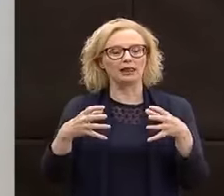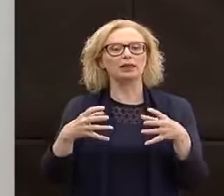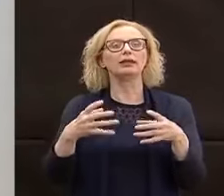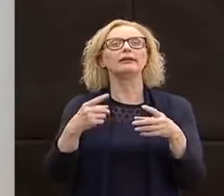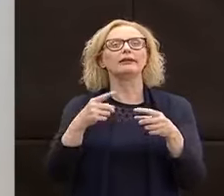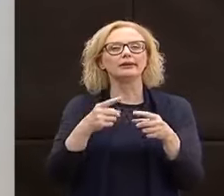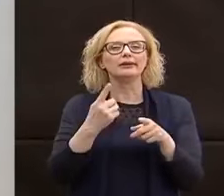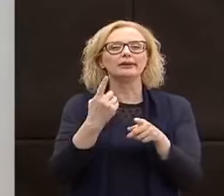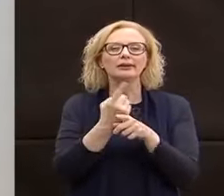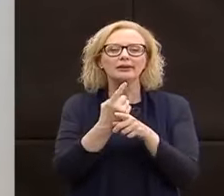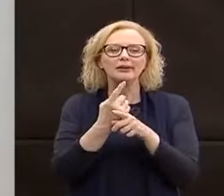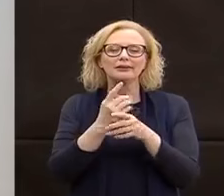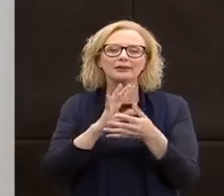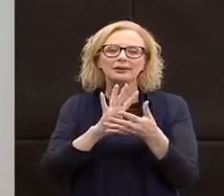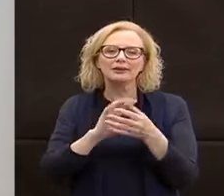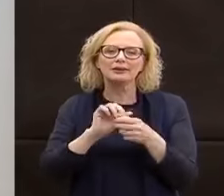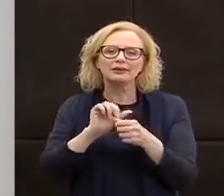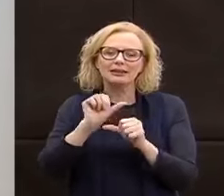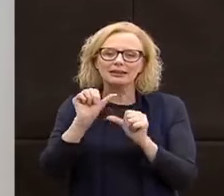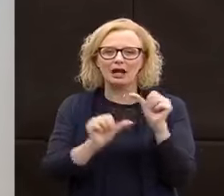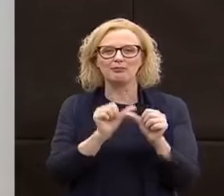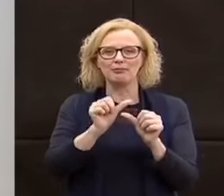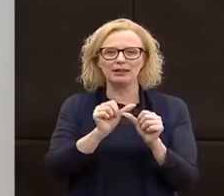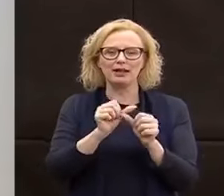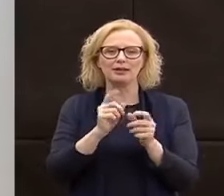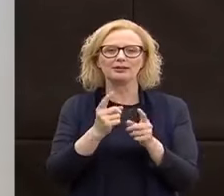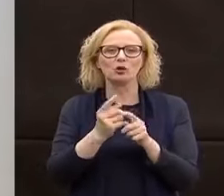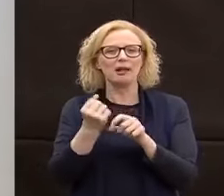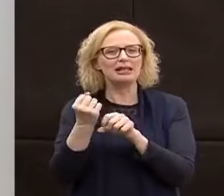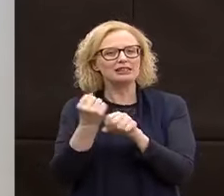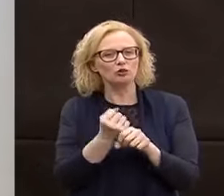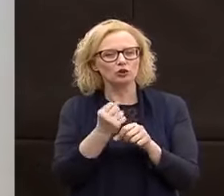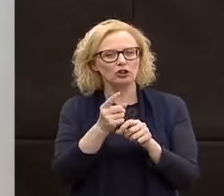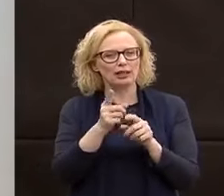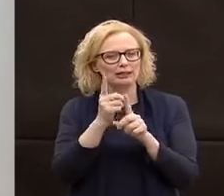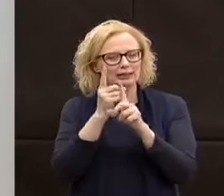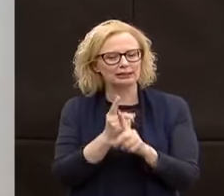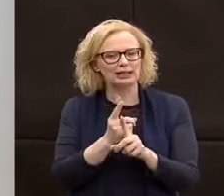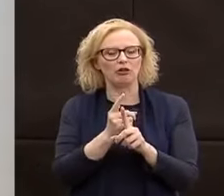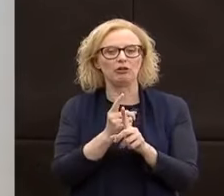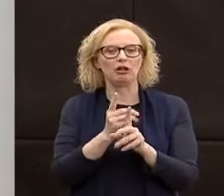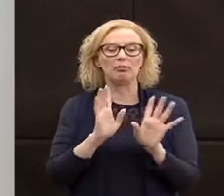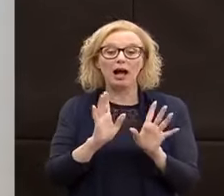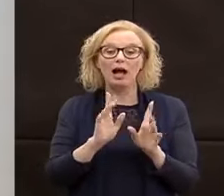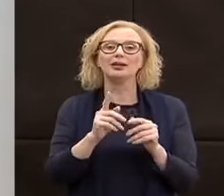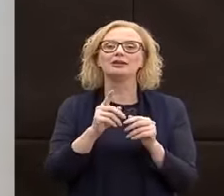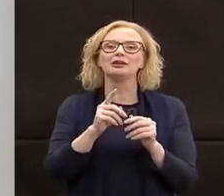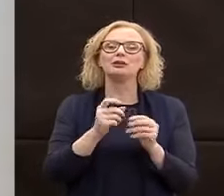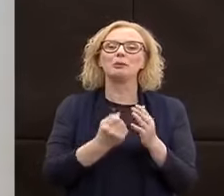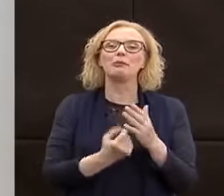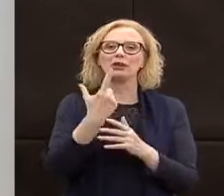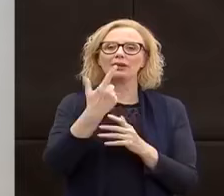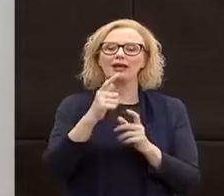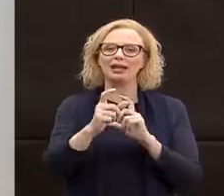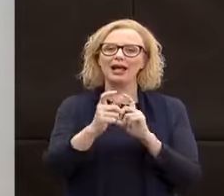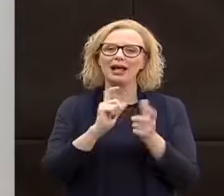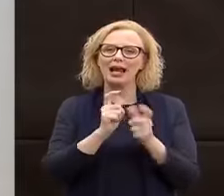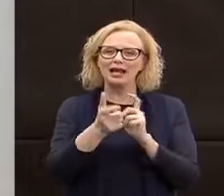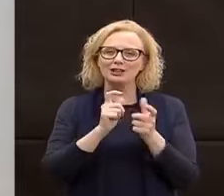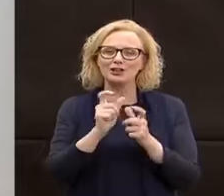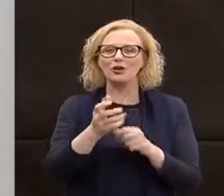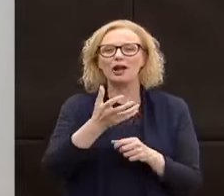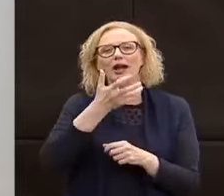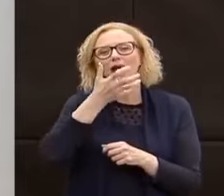realtà più istituzionalizzate. Ecco, in questo però il ruolo, la relazione, il caldo della